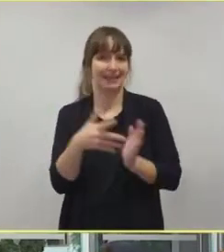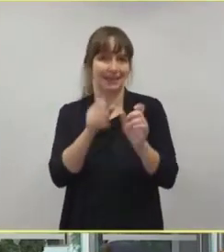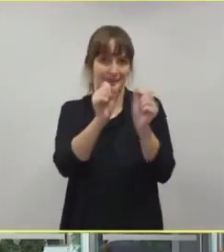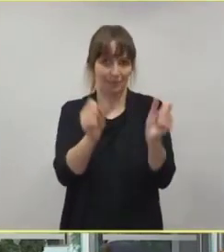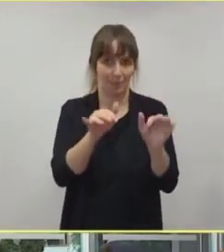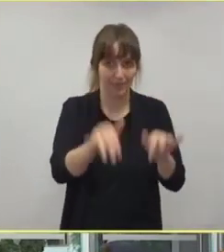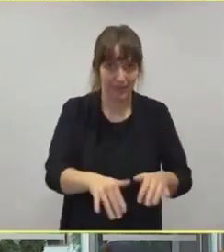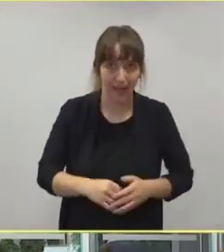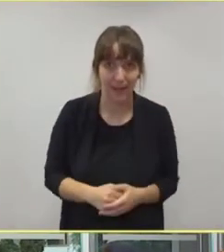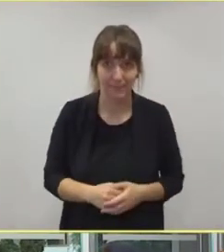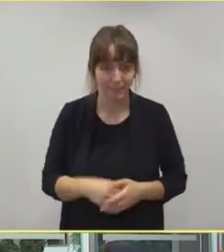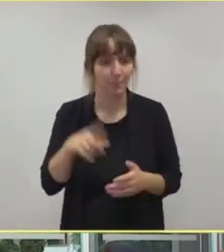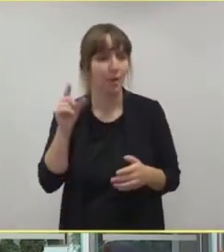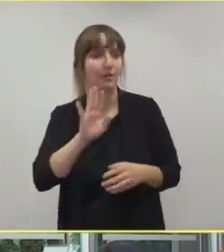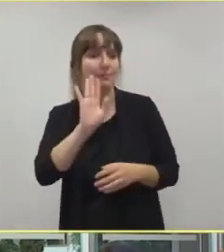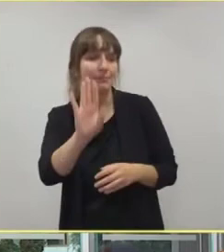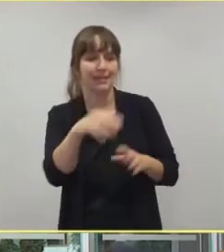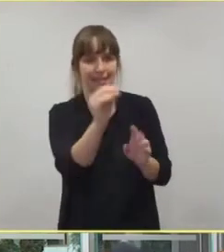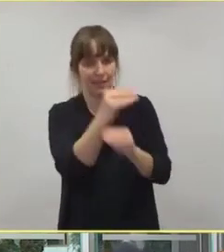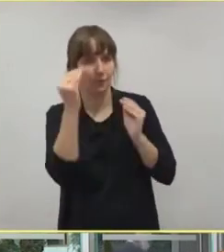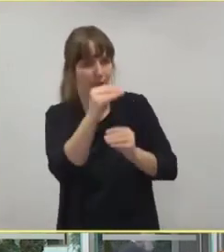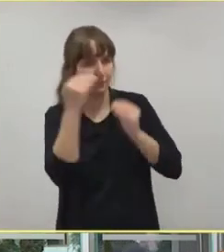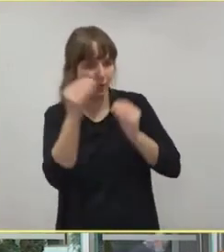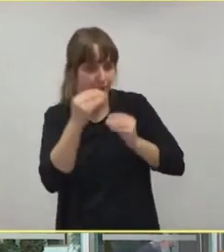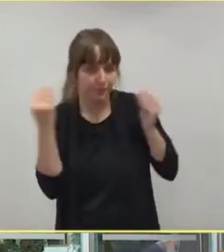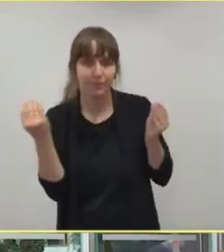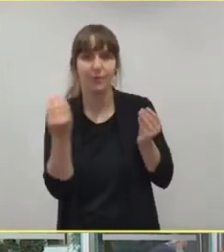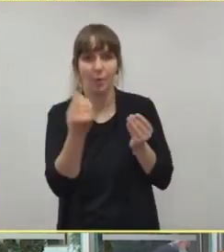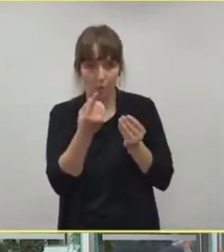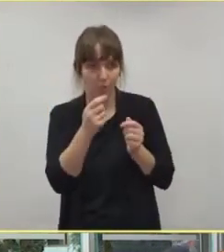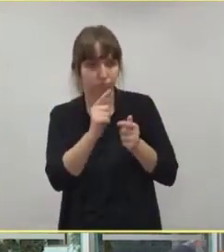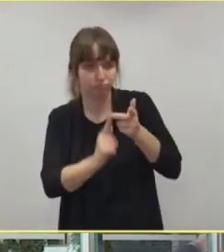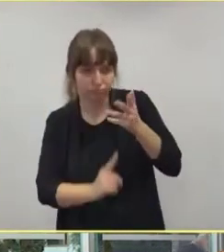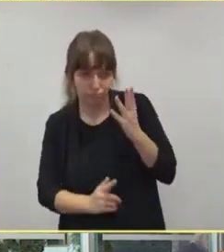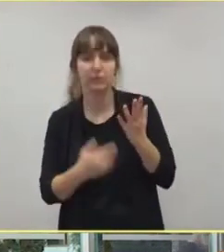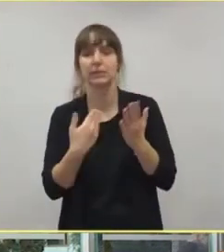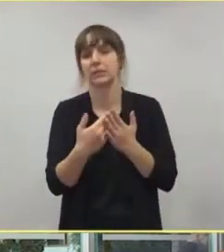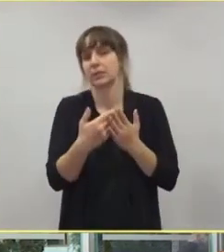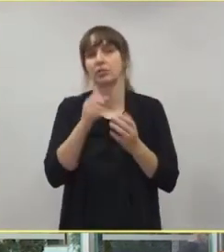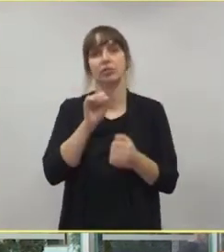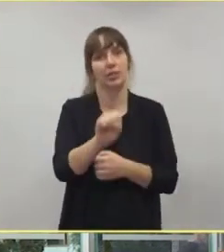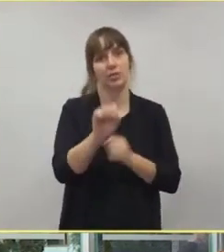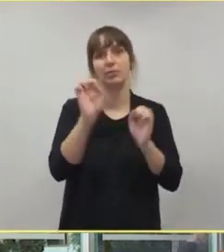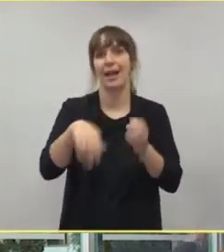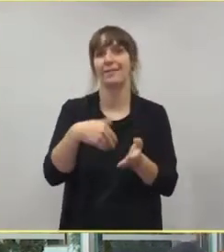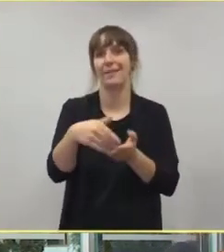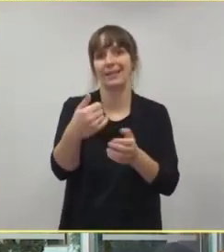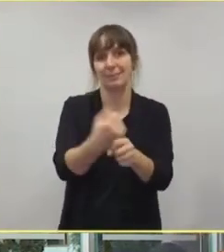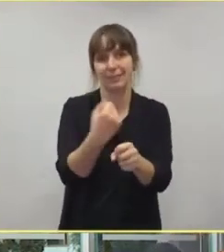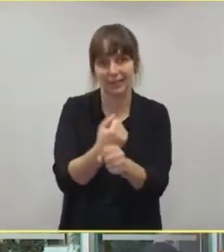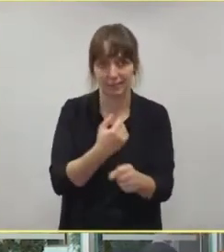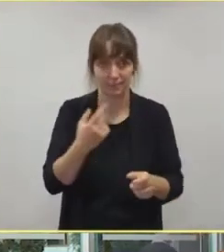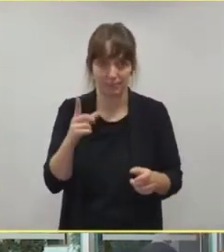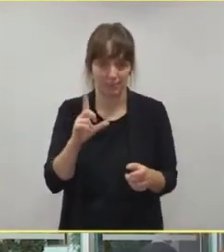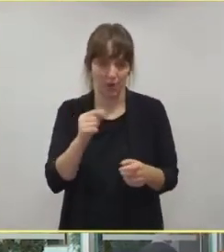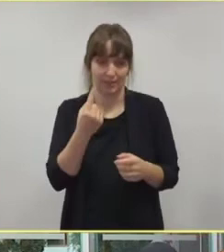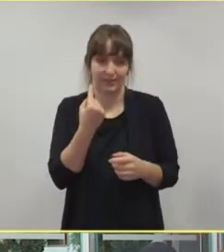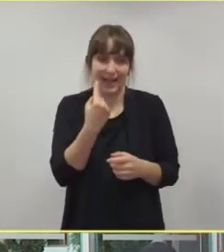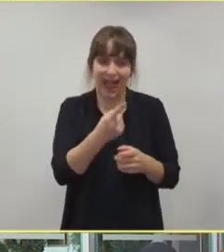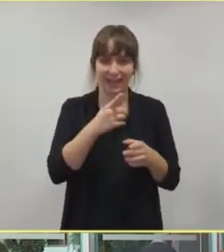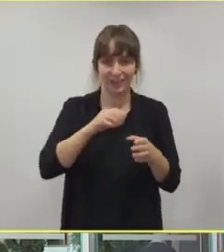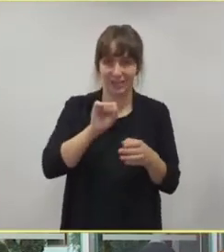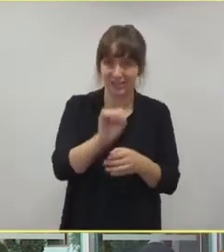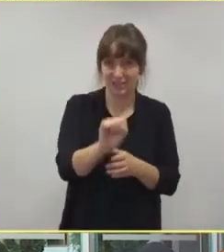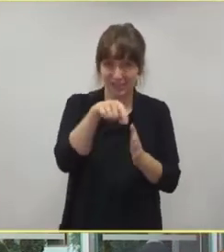Patienten beziehungsweise deren Angriffe, ist es gelungen, die Station nicht verlegen zu müssen. Das heißt ja den Lockdown einer neonatologischen